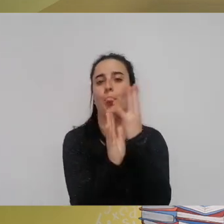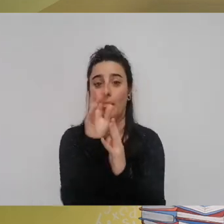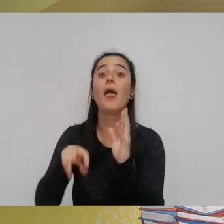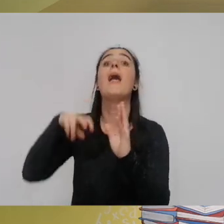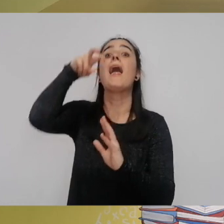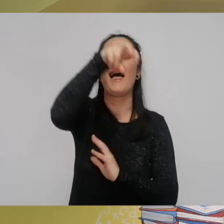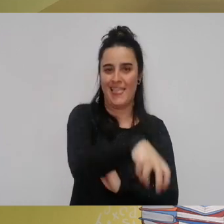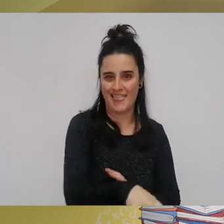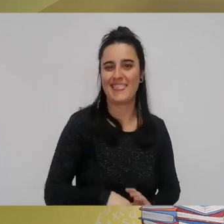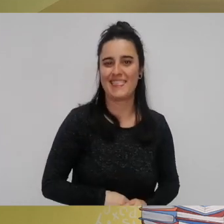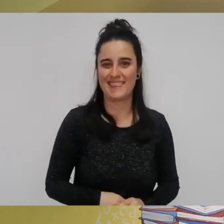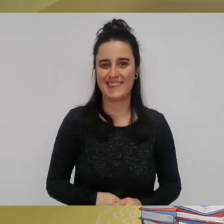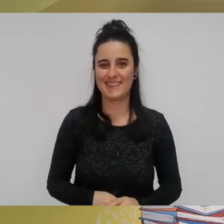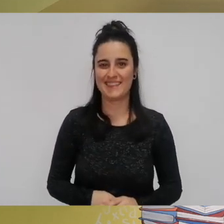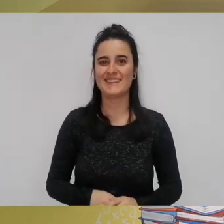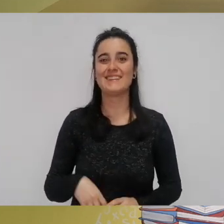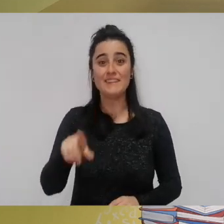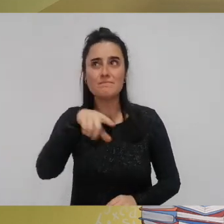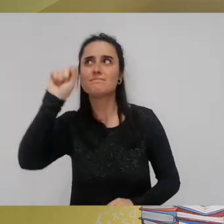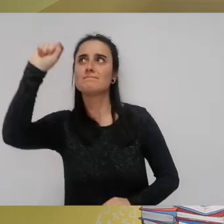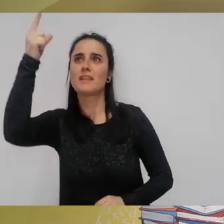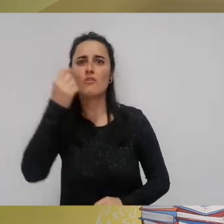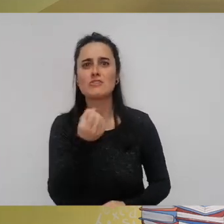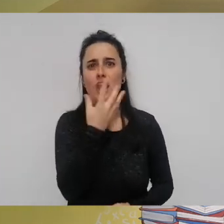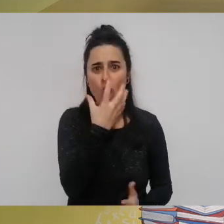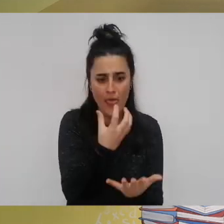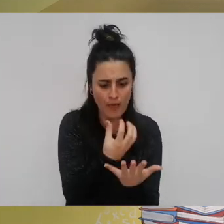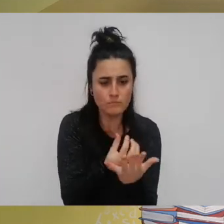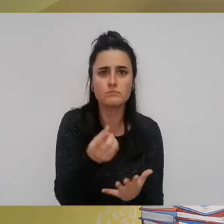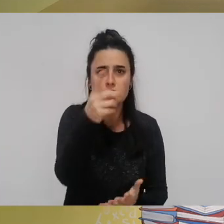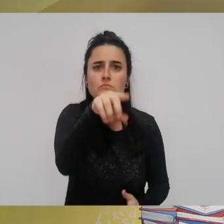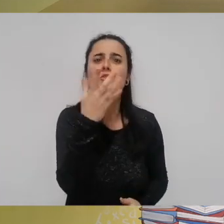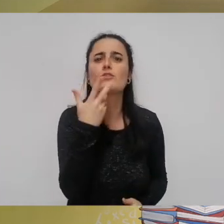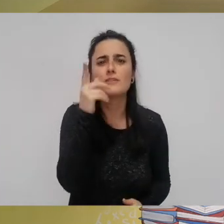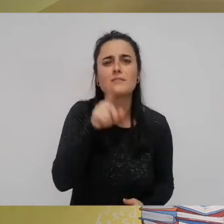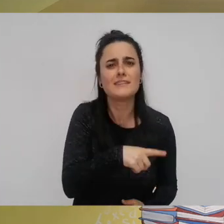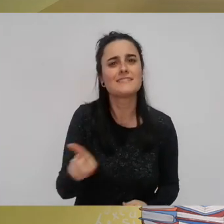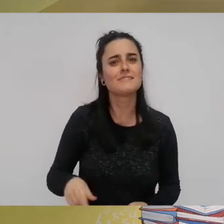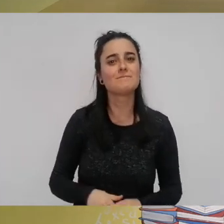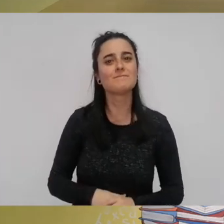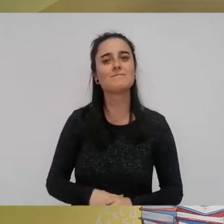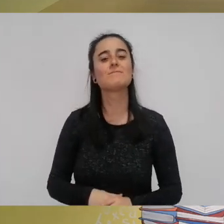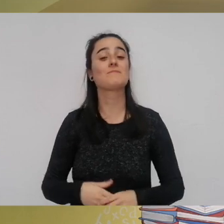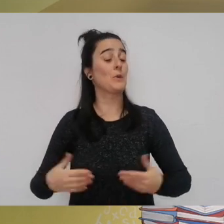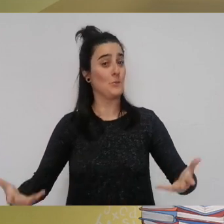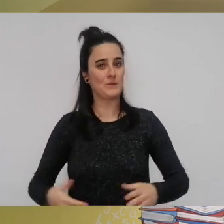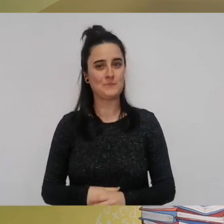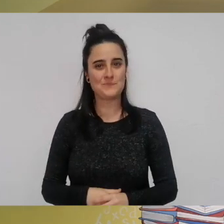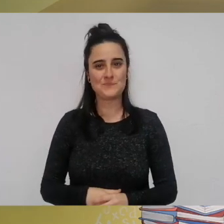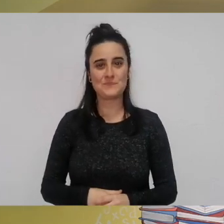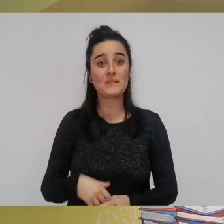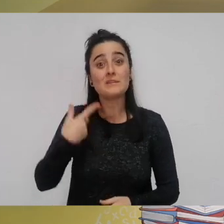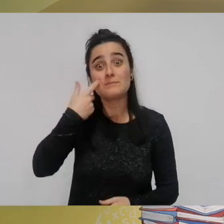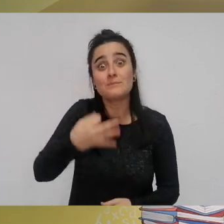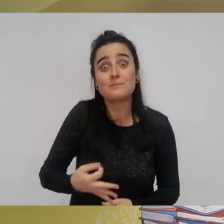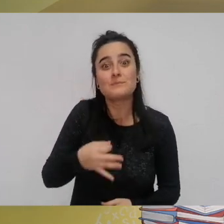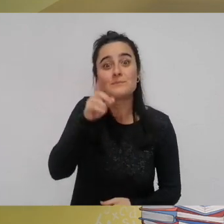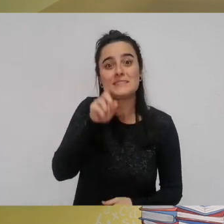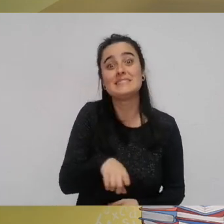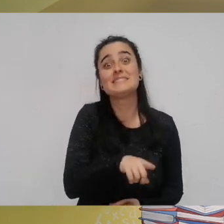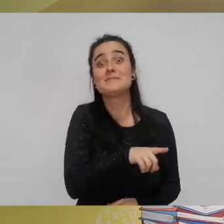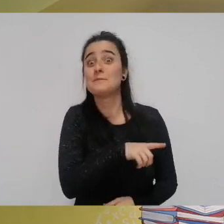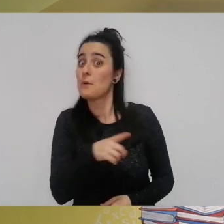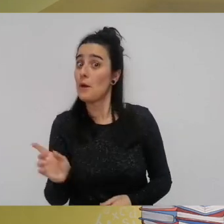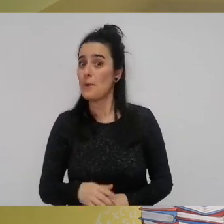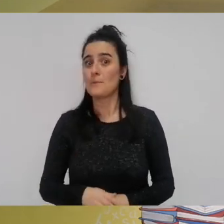arte eta eguzkiloreak ezagotzen alditu zuen bueno ala bazan eroez